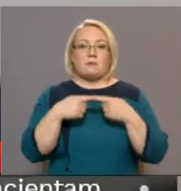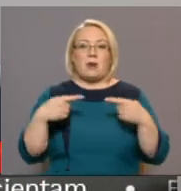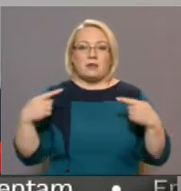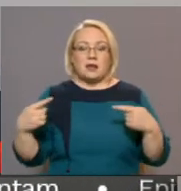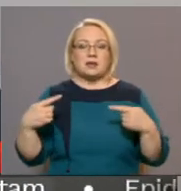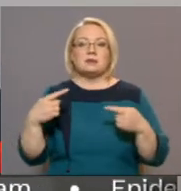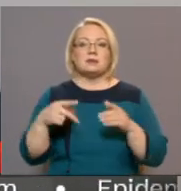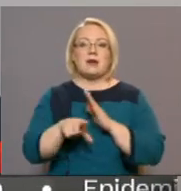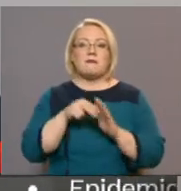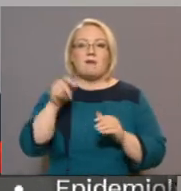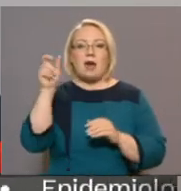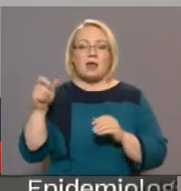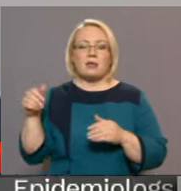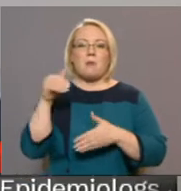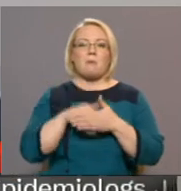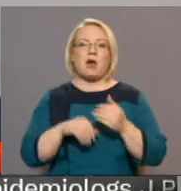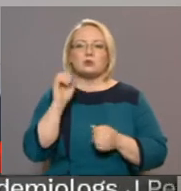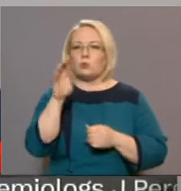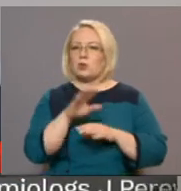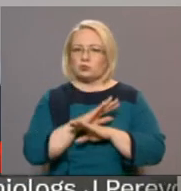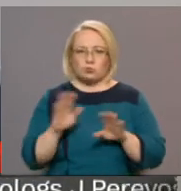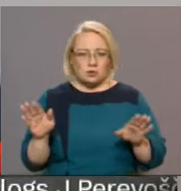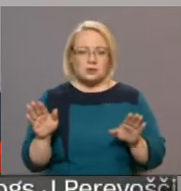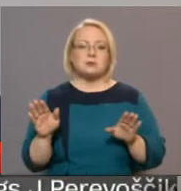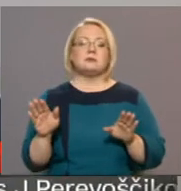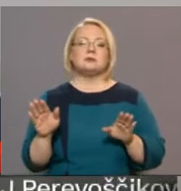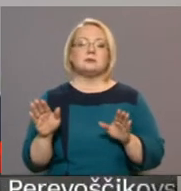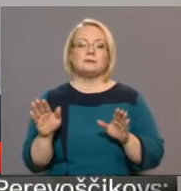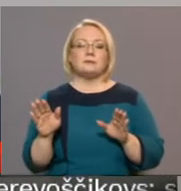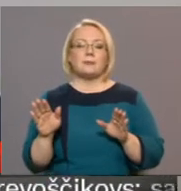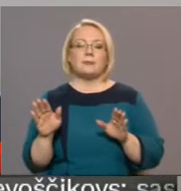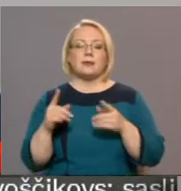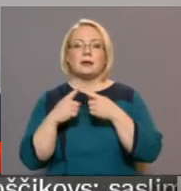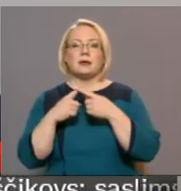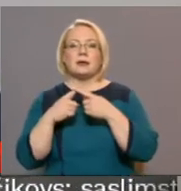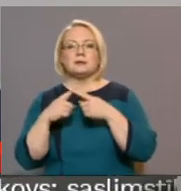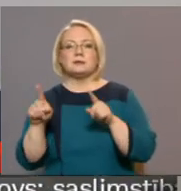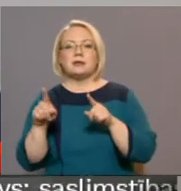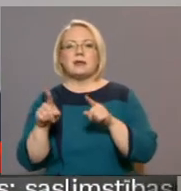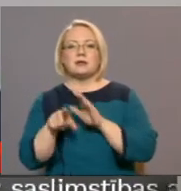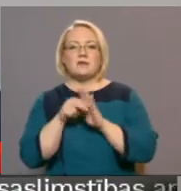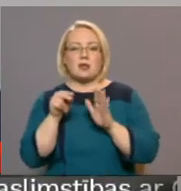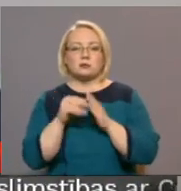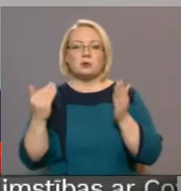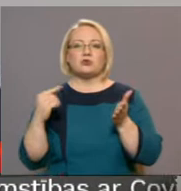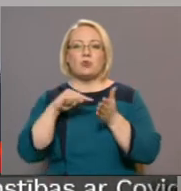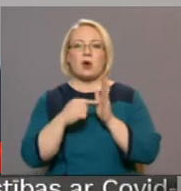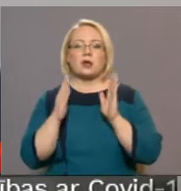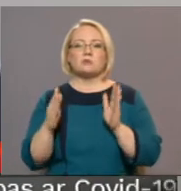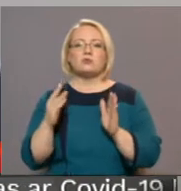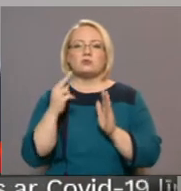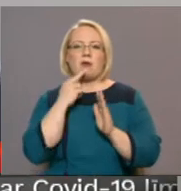vēlētājiem nesūtīs pa pastu, kāds ir citās vēlēšanās. Šoreiz tas būs